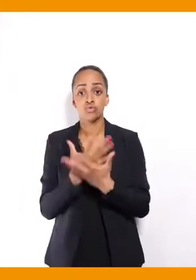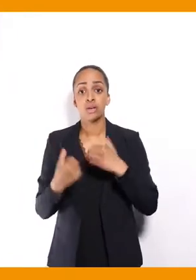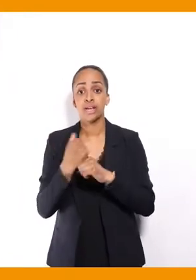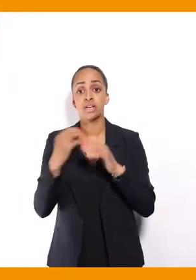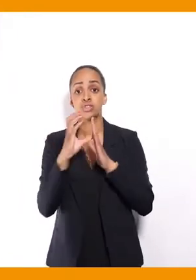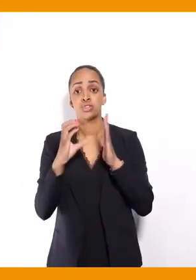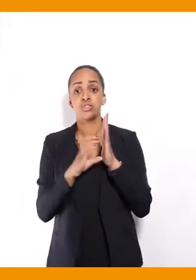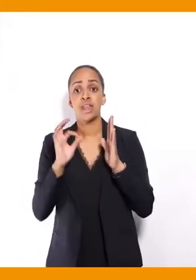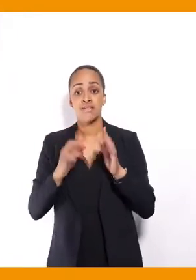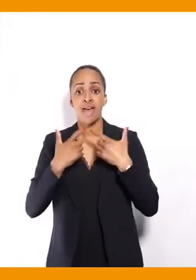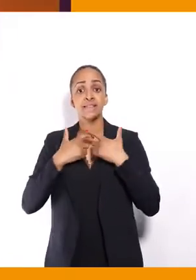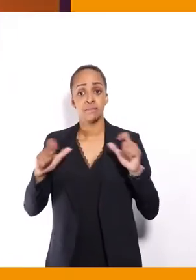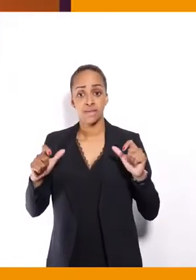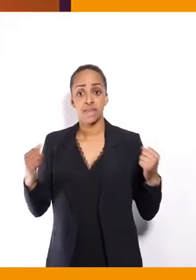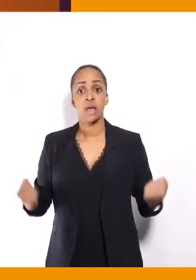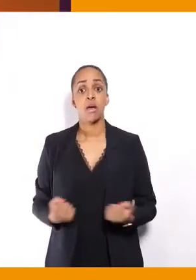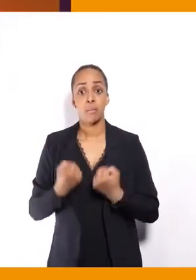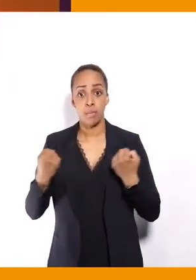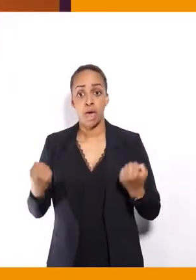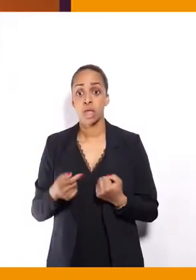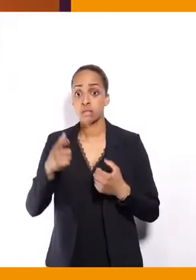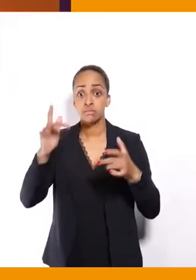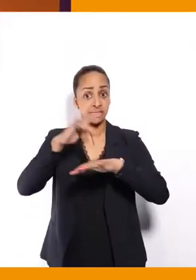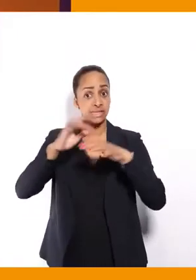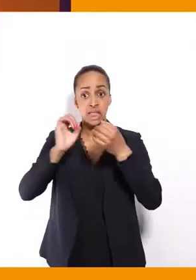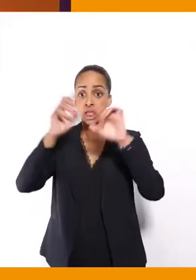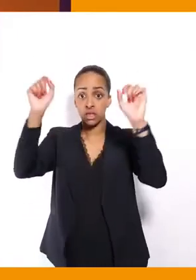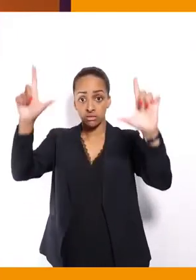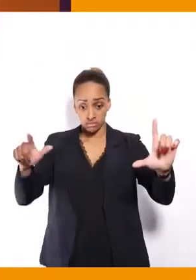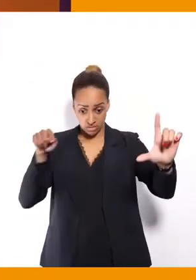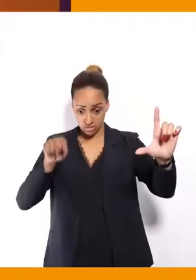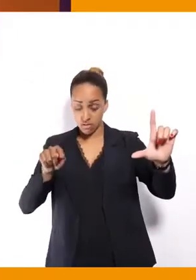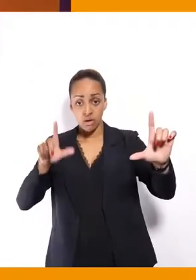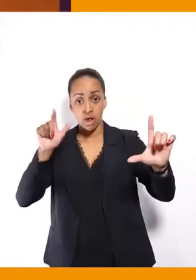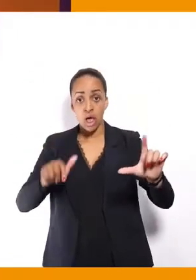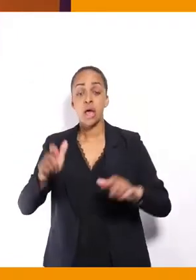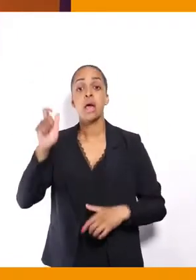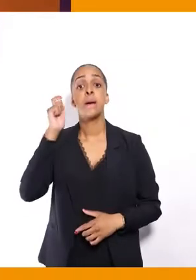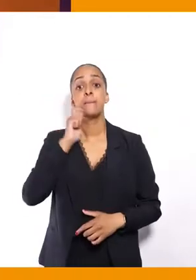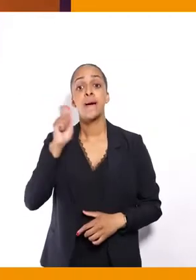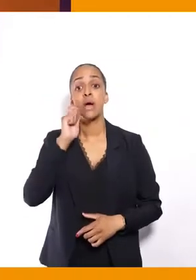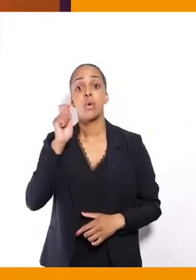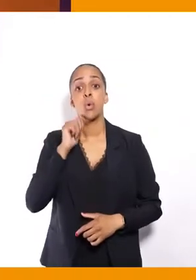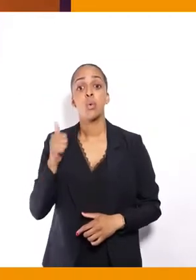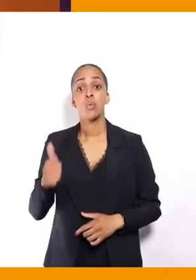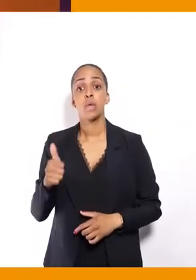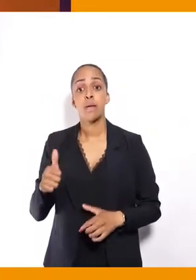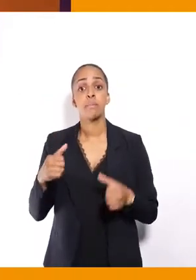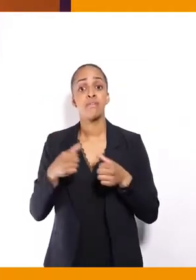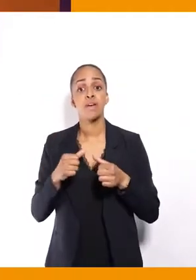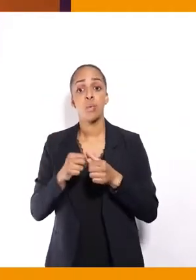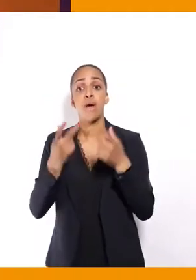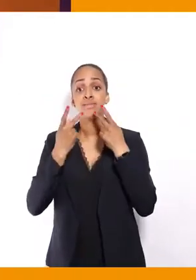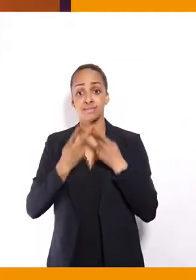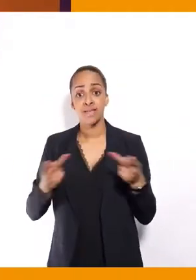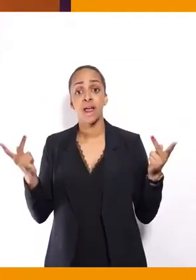'accessibilité de sa campagne, que vous trouvez en bas de son site, où il y avait Emmanuel Macron qui, lui, a fait une déclaration